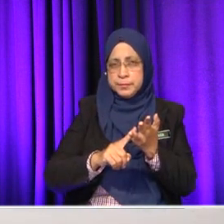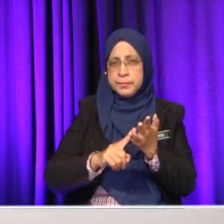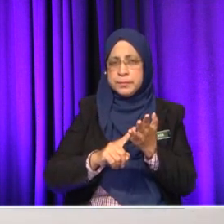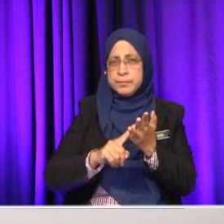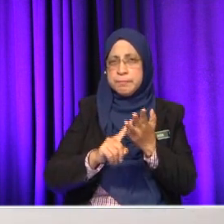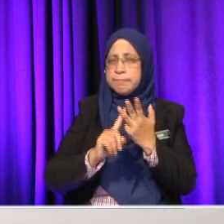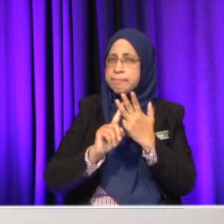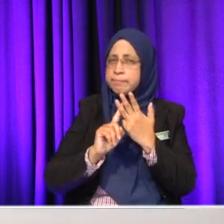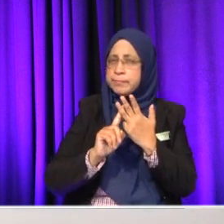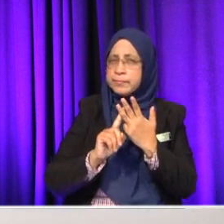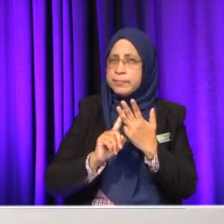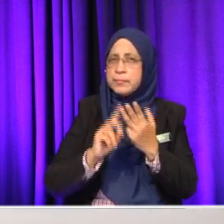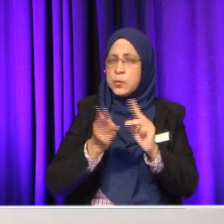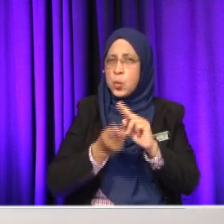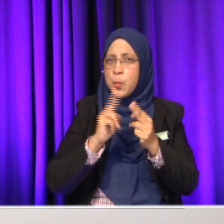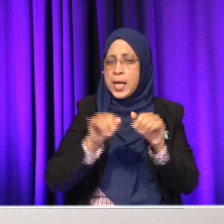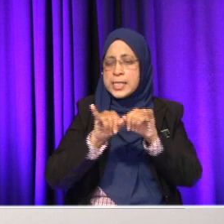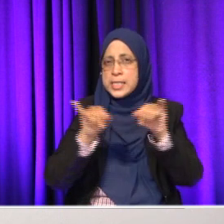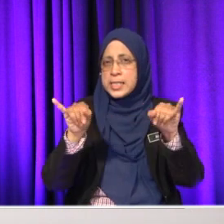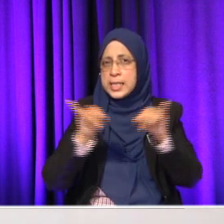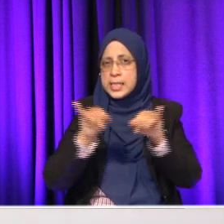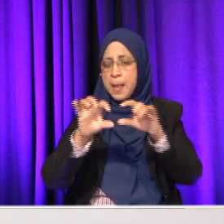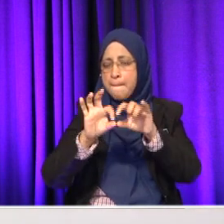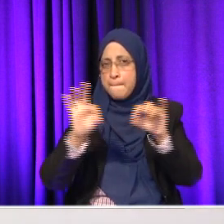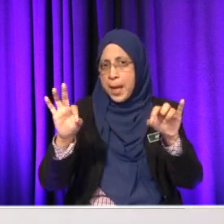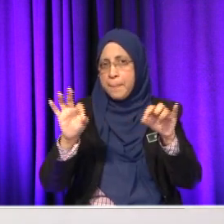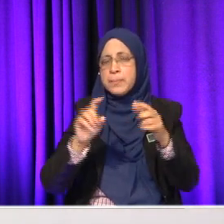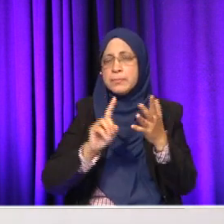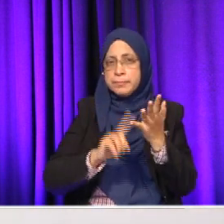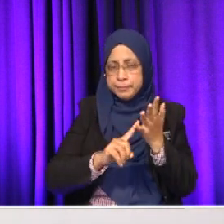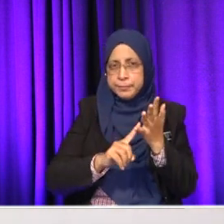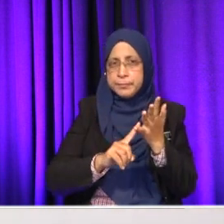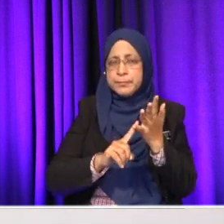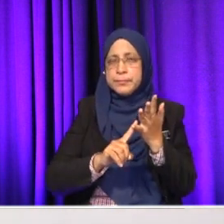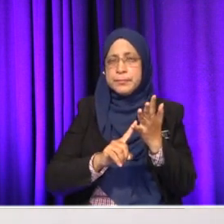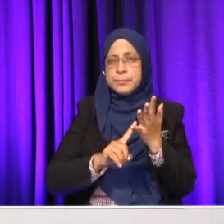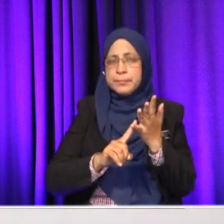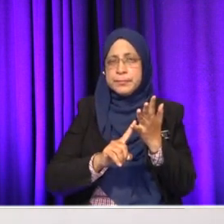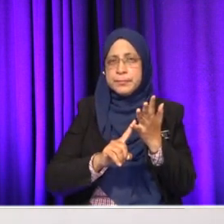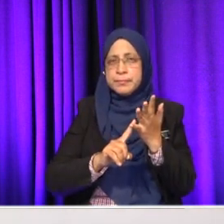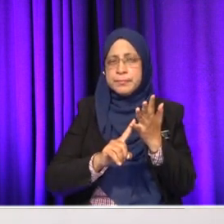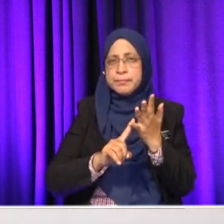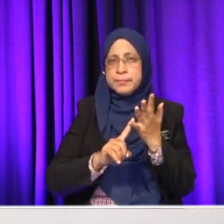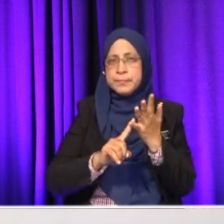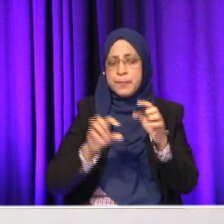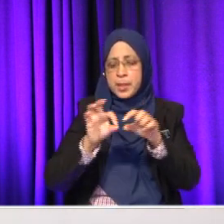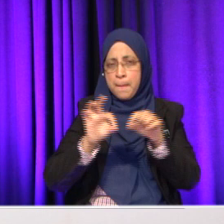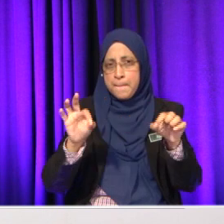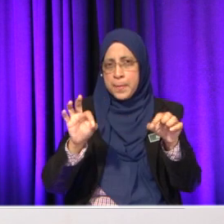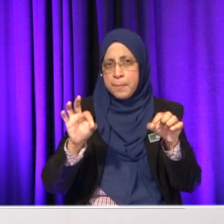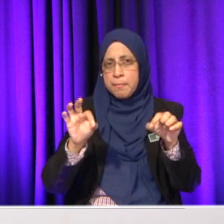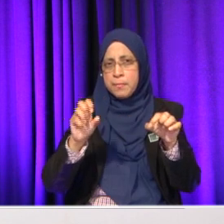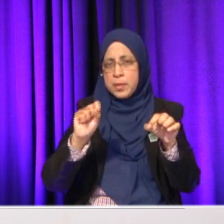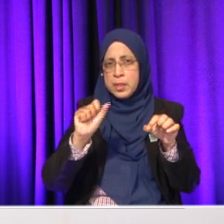Lepas itu, perubahan saiz pipe salih tersebut. Perubahan saiz pipe salih, betul. Dan pipe salih yang